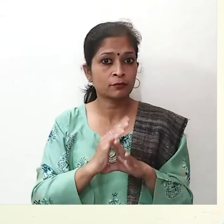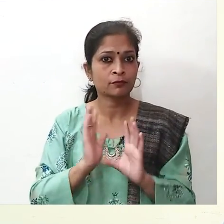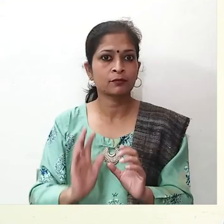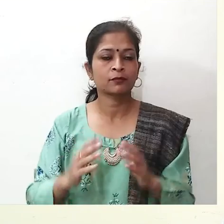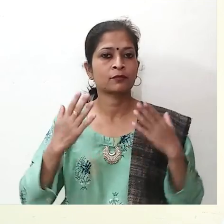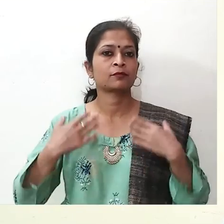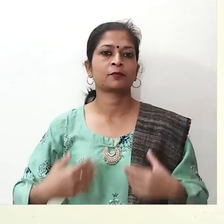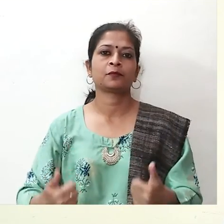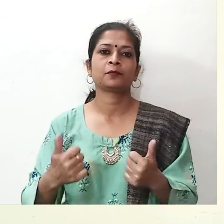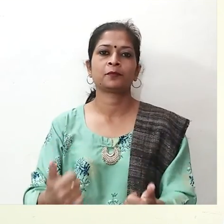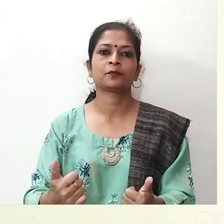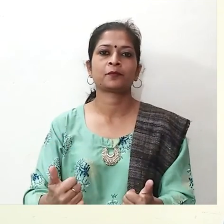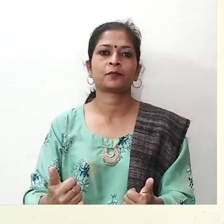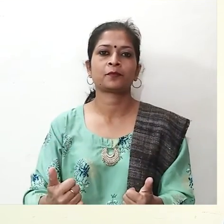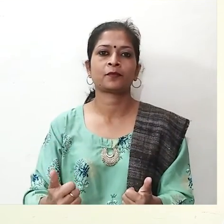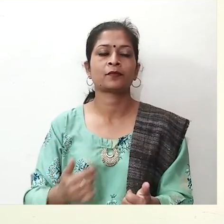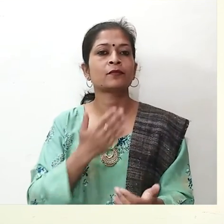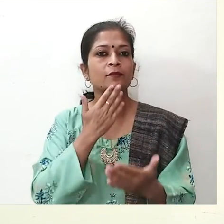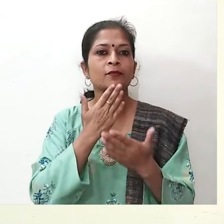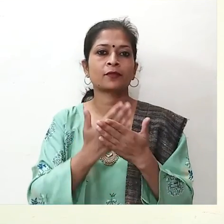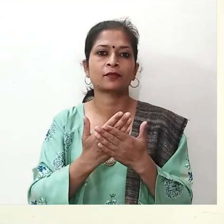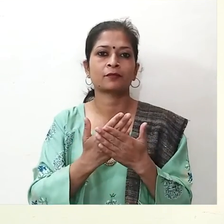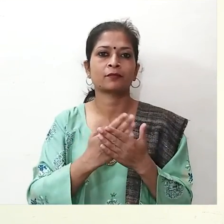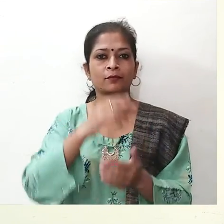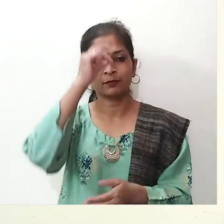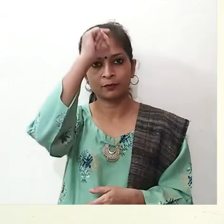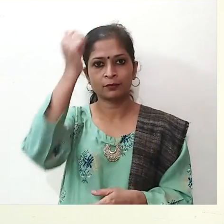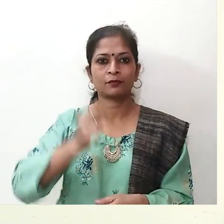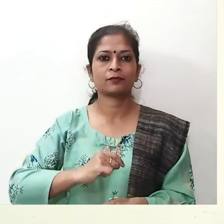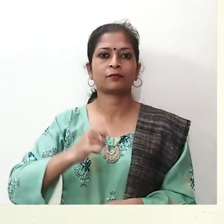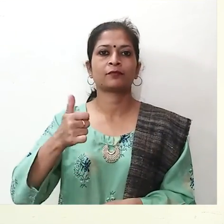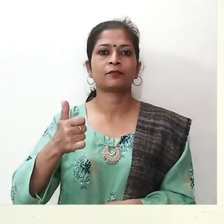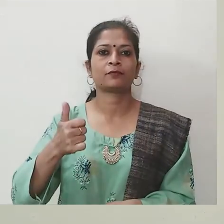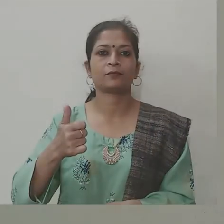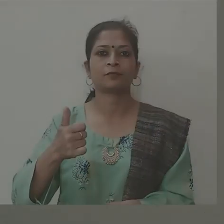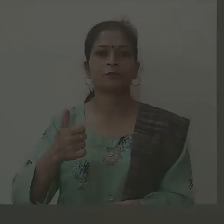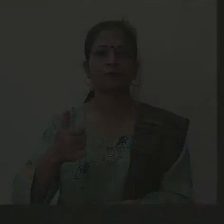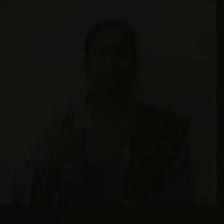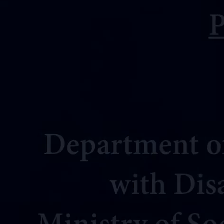सुरक्षित रहें, स्वस्त रहें, धन्यवाद जै